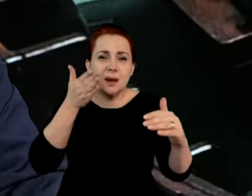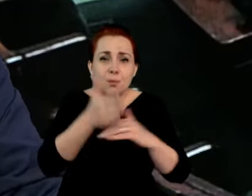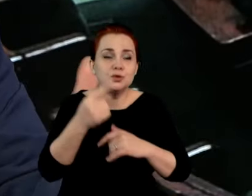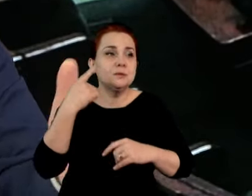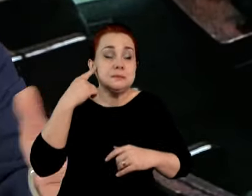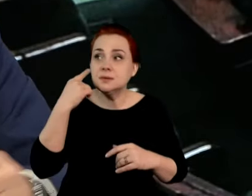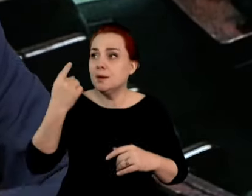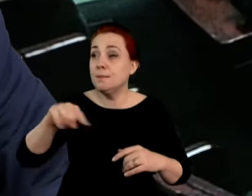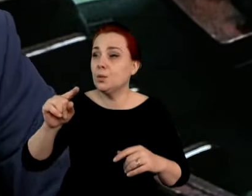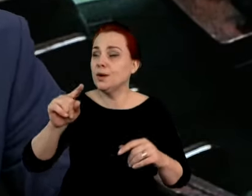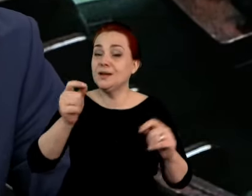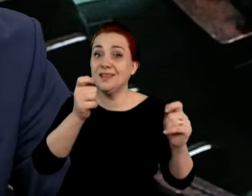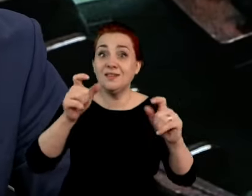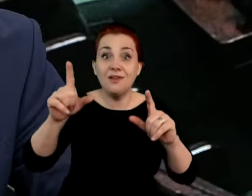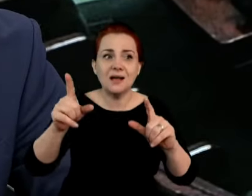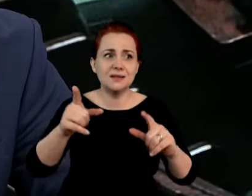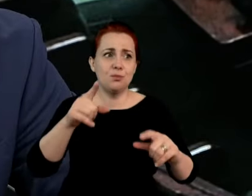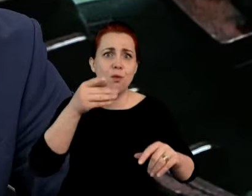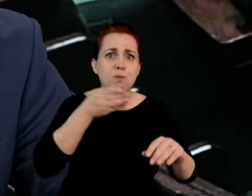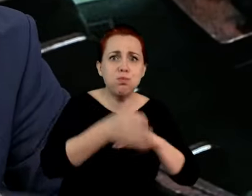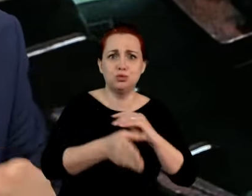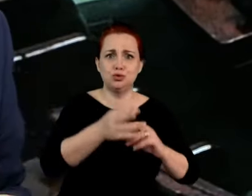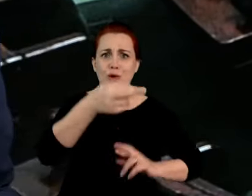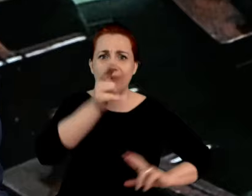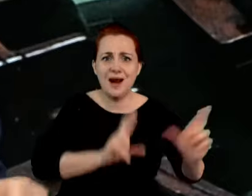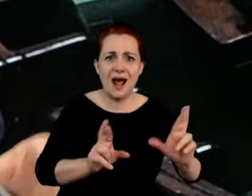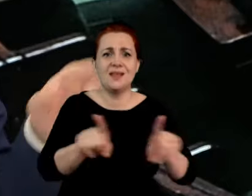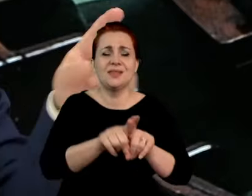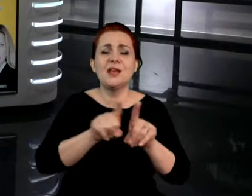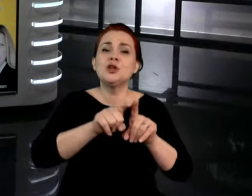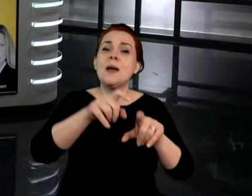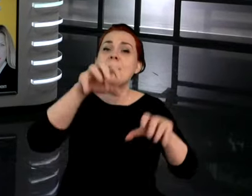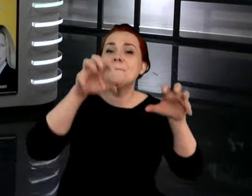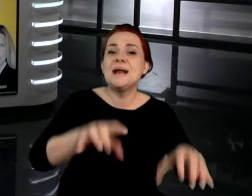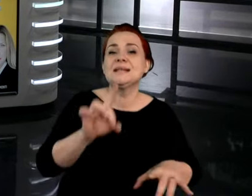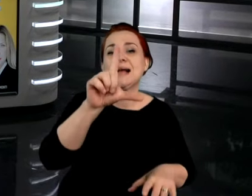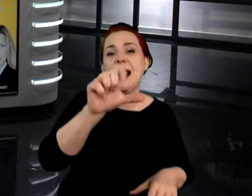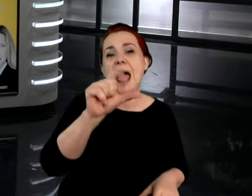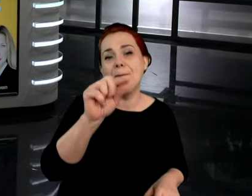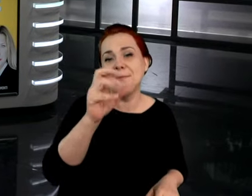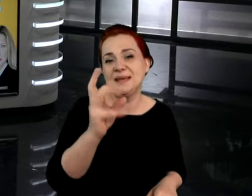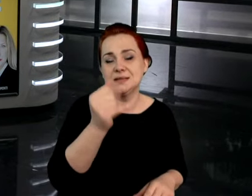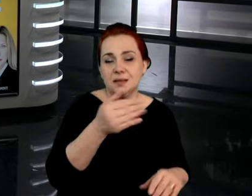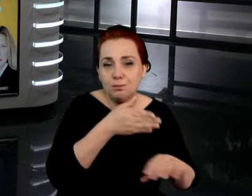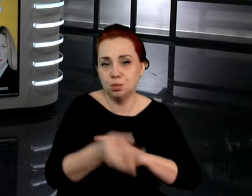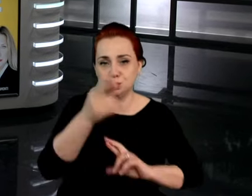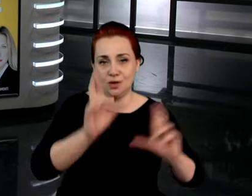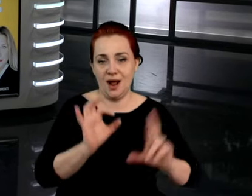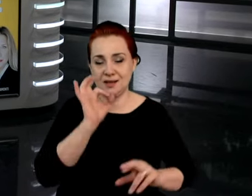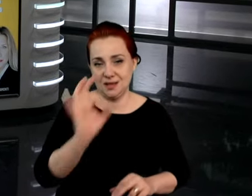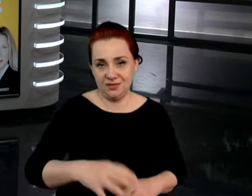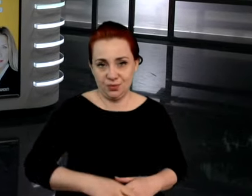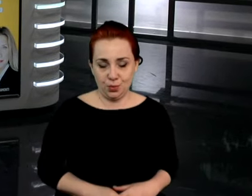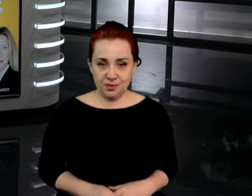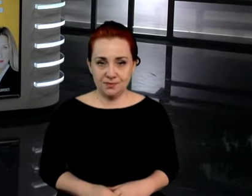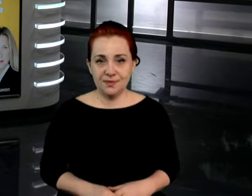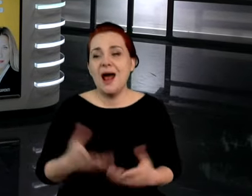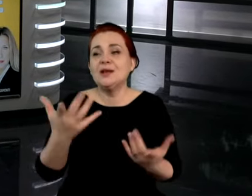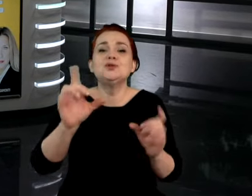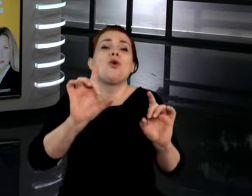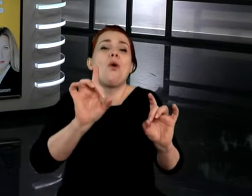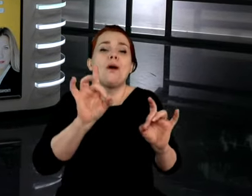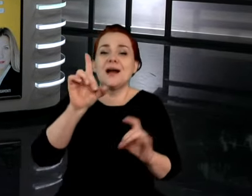zareagowaliście wy, czy prezes Glapiński, prezes Narodowego Banku Polskiego? prezes Glapiński. I teraz pytanie jest,